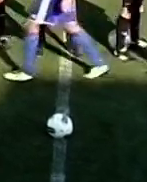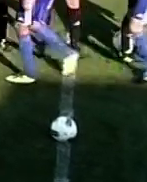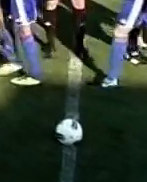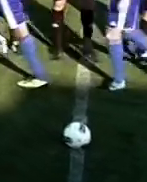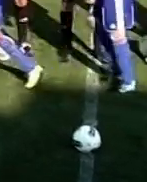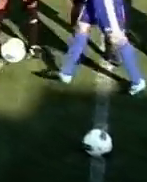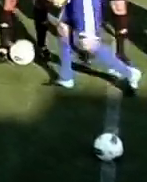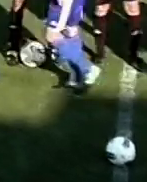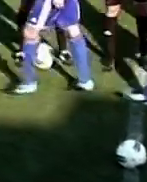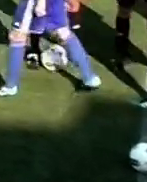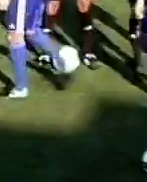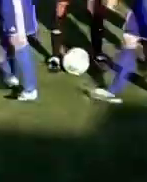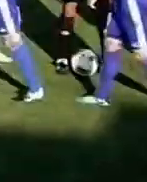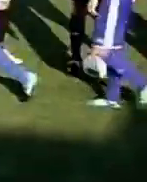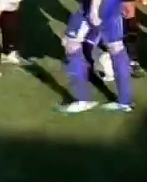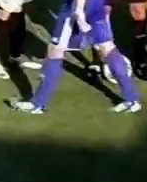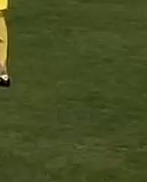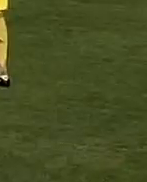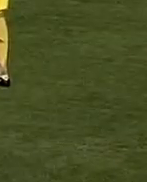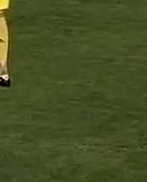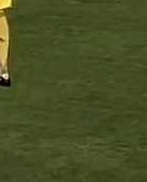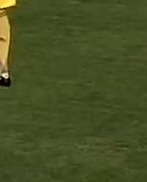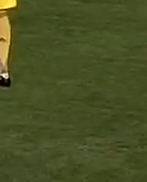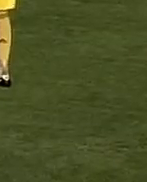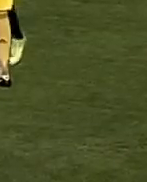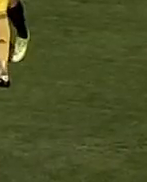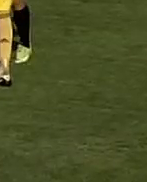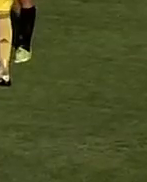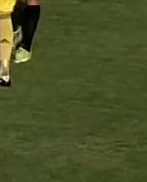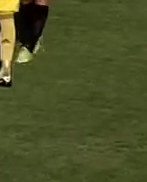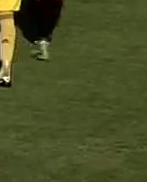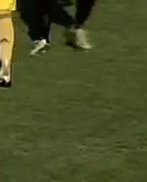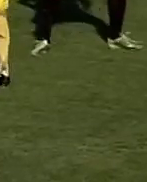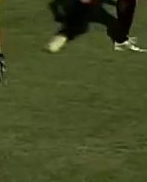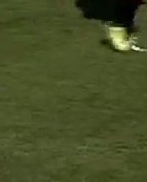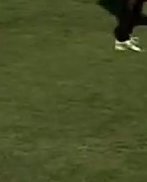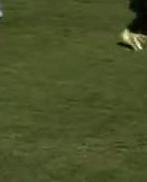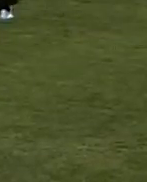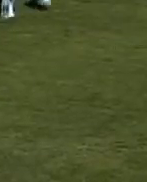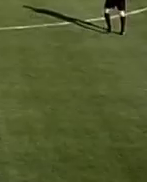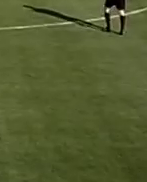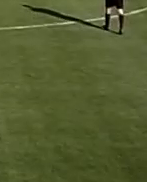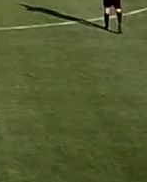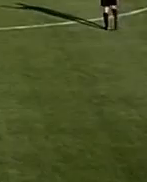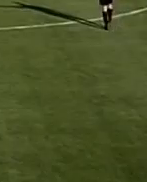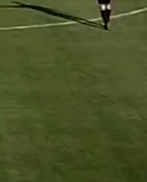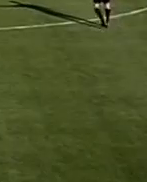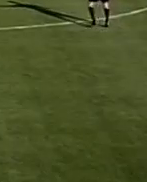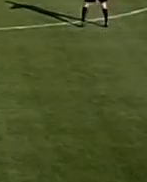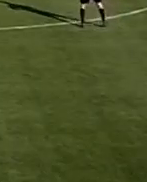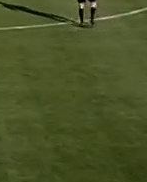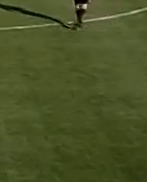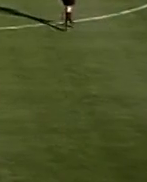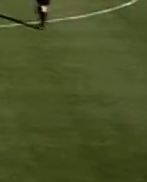Гра невикористаних можливостей у Головківці. У поєдинку четвертого туру Чемпіонату України «Украгроком» вдома зустрічався з